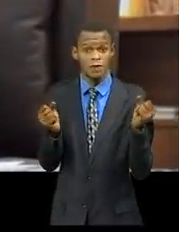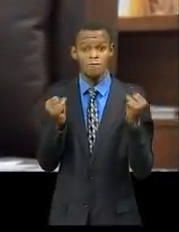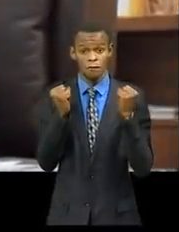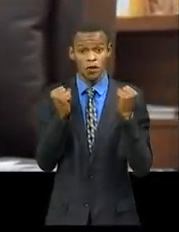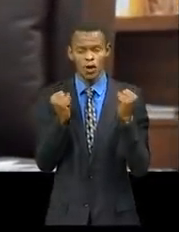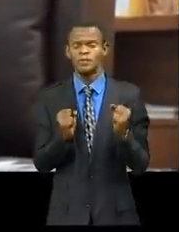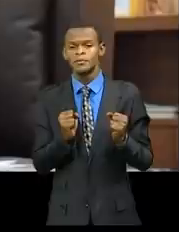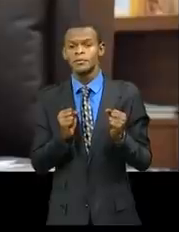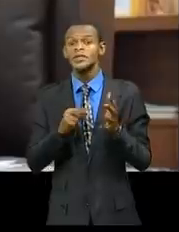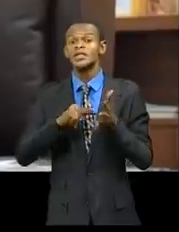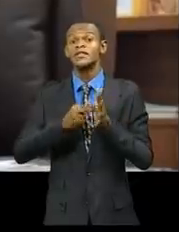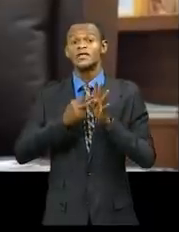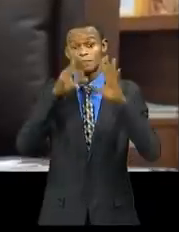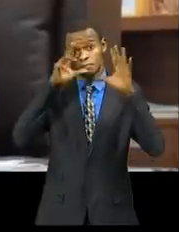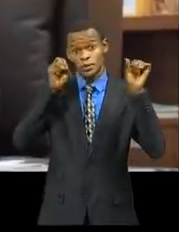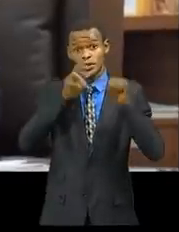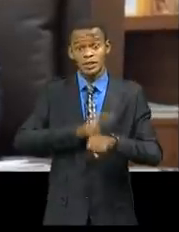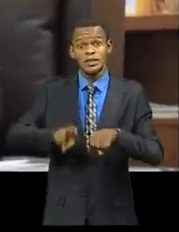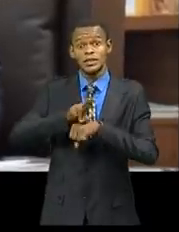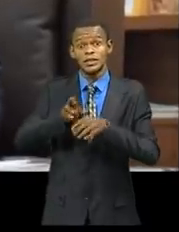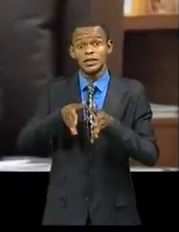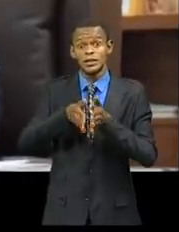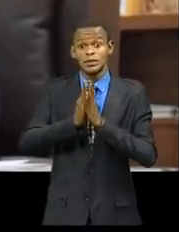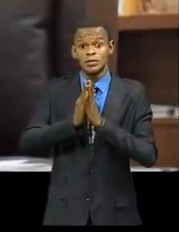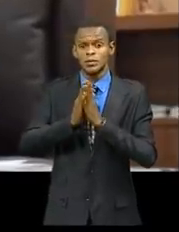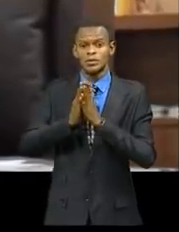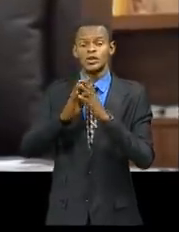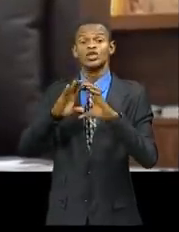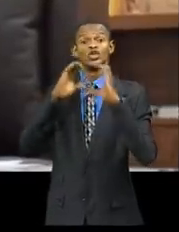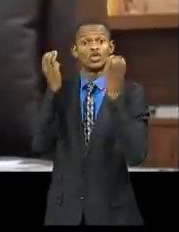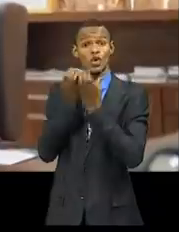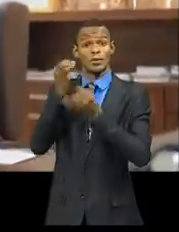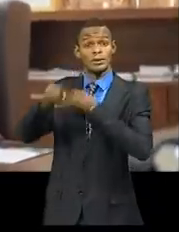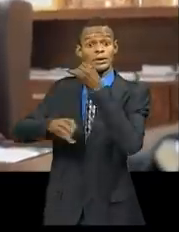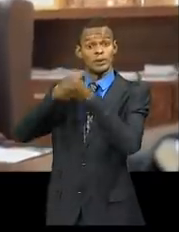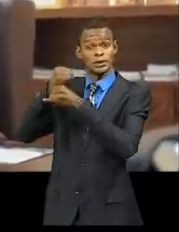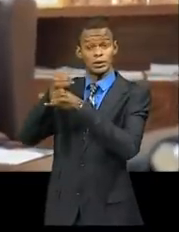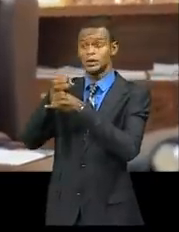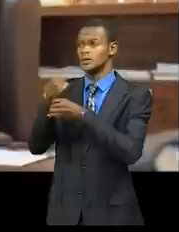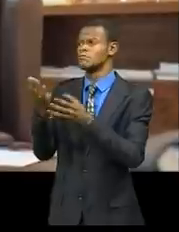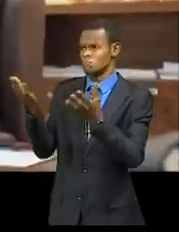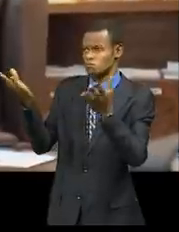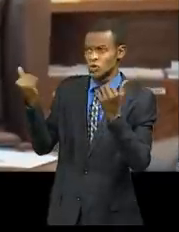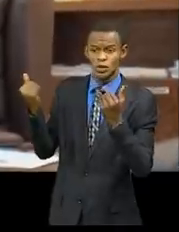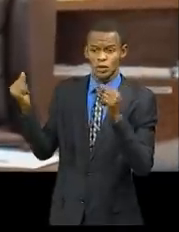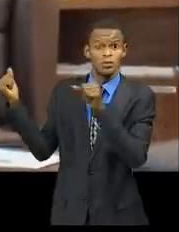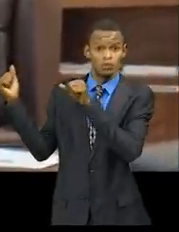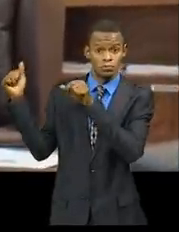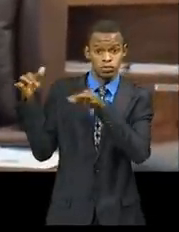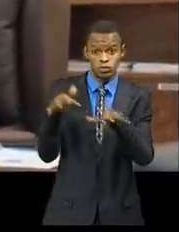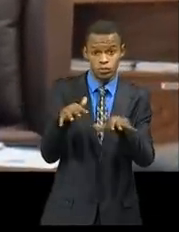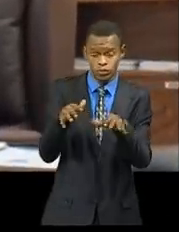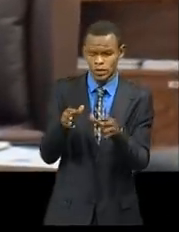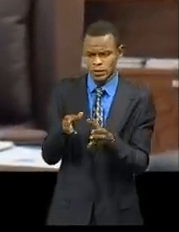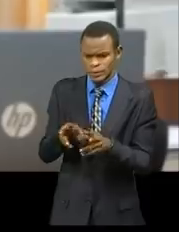ces faits invité la communauté internationale à prêter main-forte dans leurs recherches pour identifier les véritables